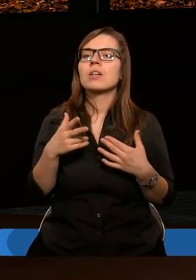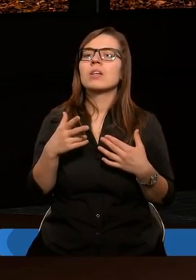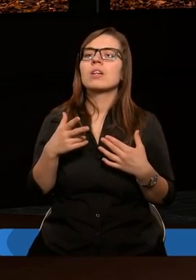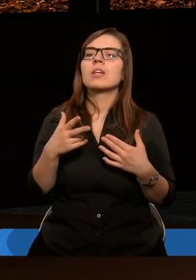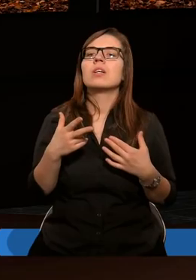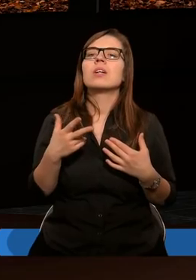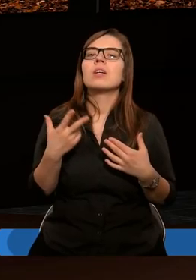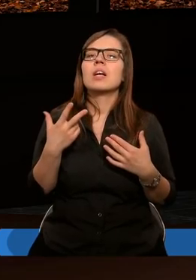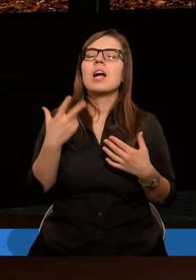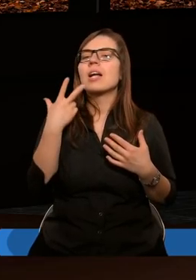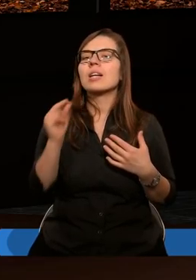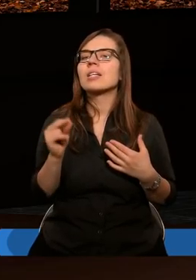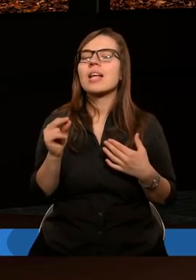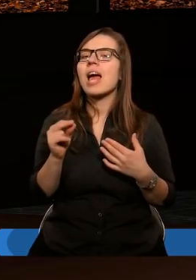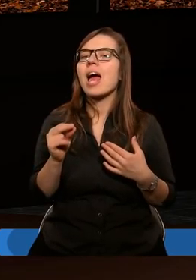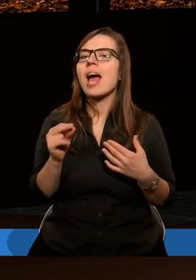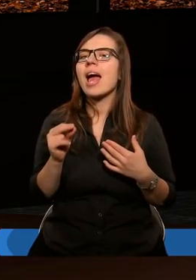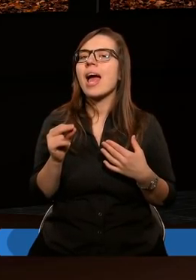na nasze serce,